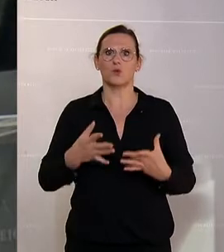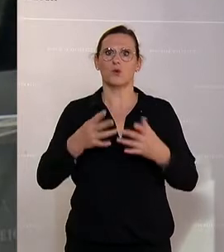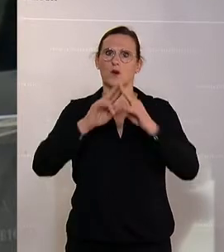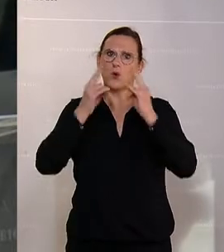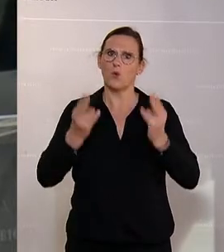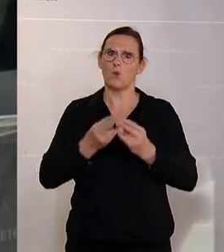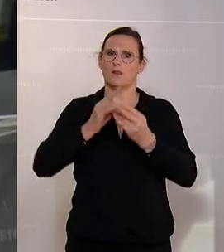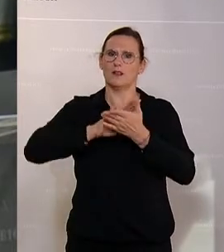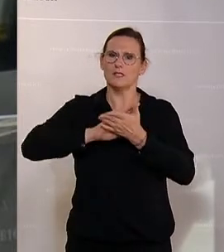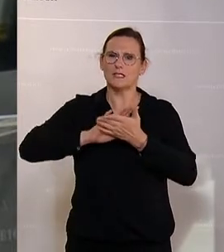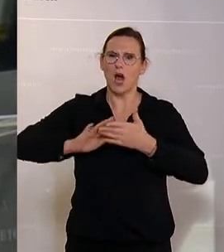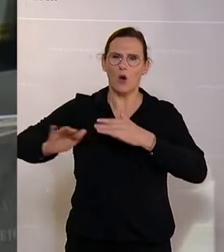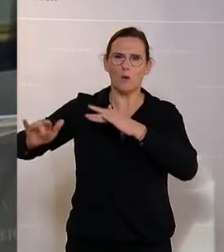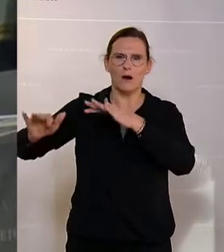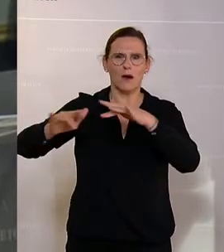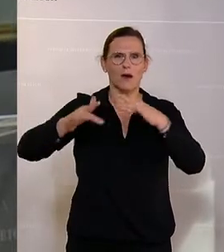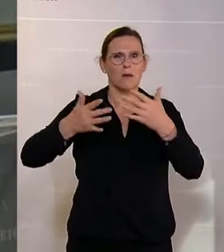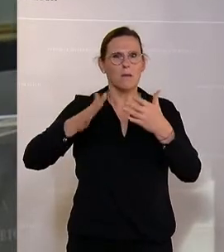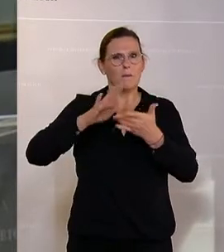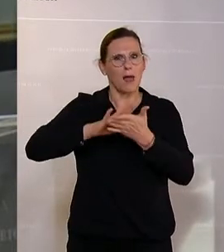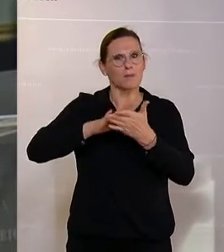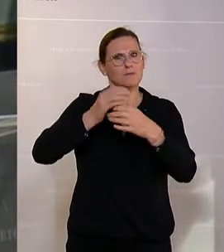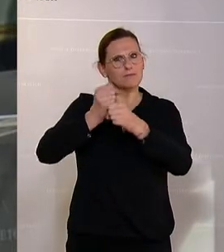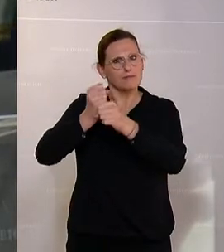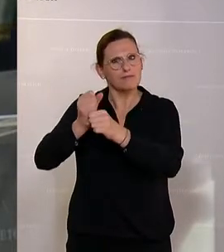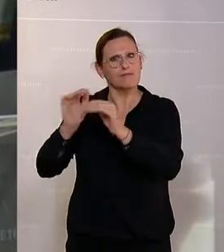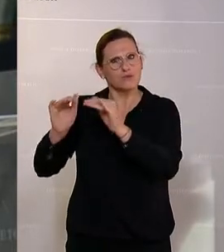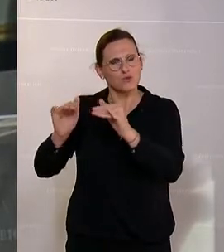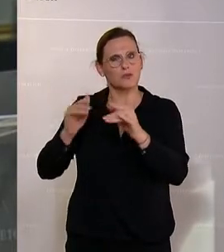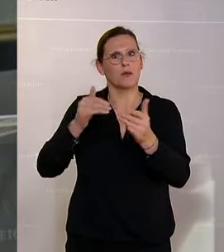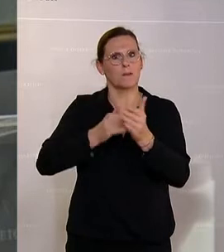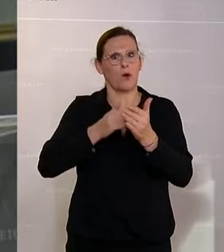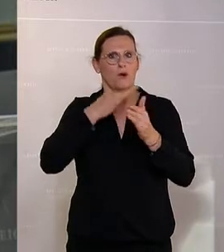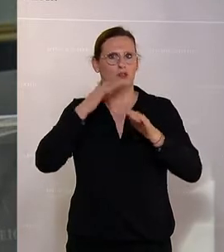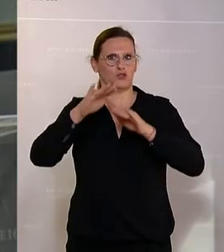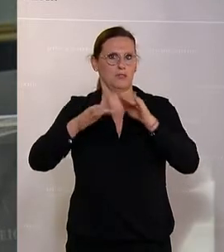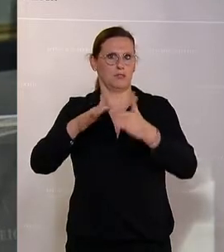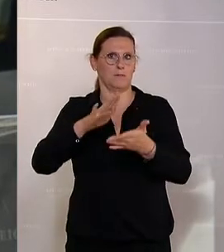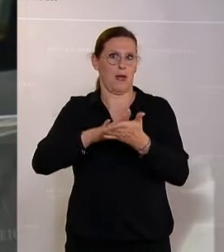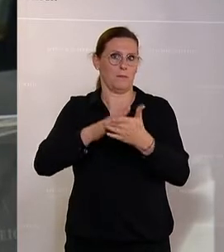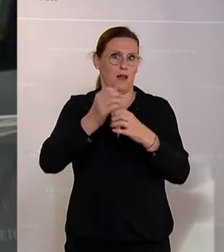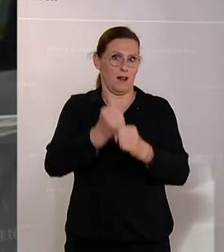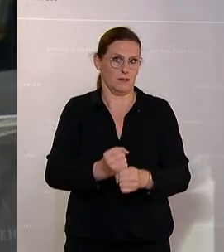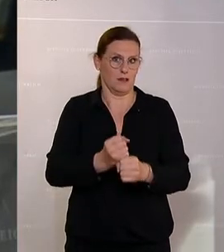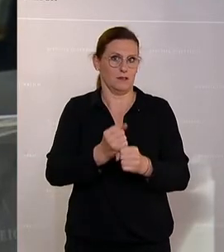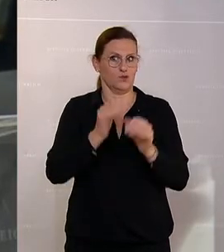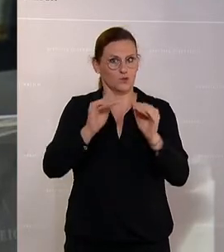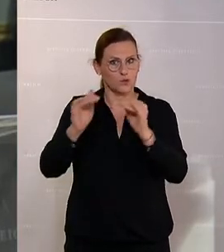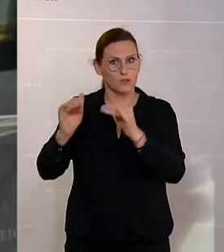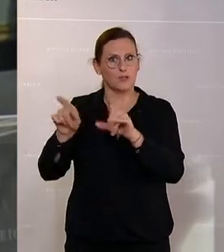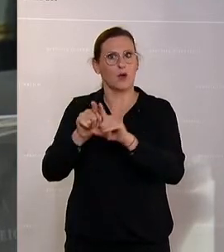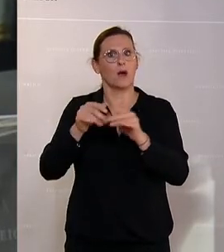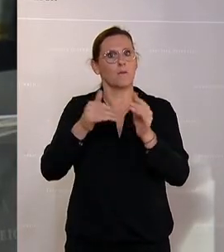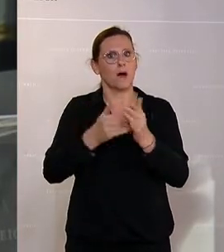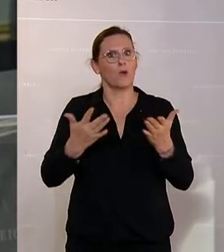Umwelt. Und damit das erhalten bleibt, braucht es viele Schritte. Damit das erhalten bleibt, braucht es auch dieses Gesetz. Und